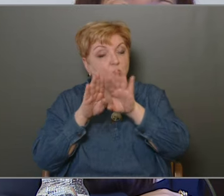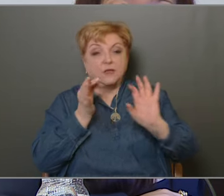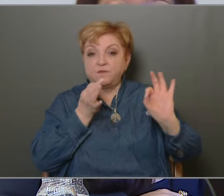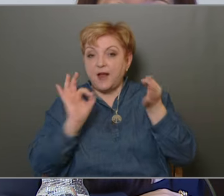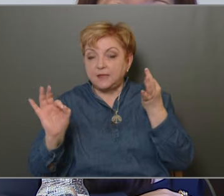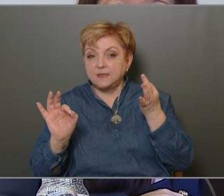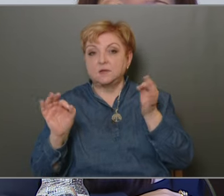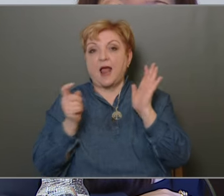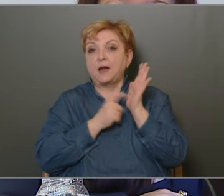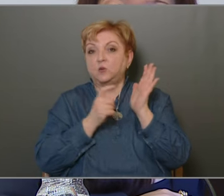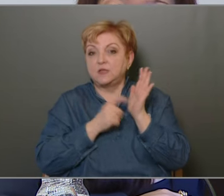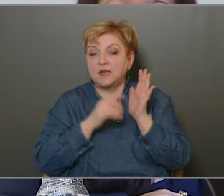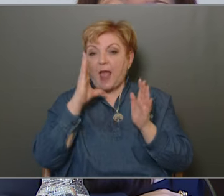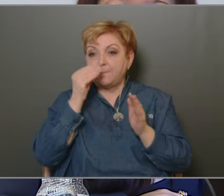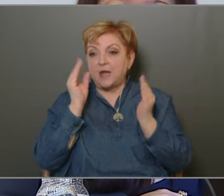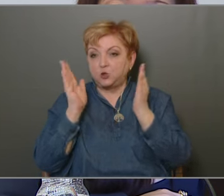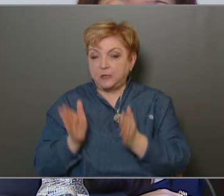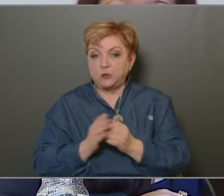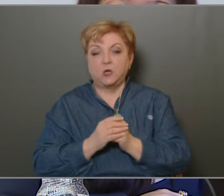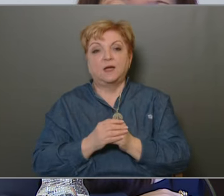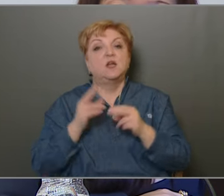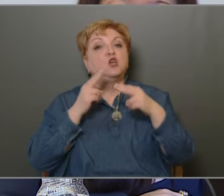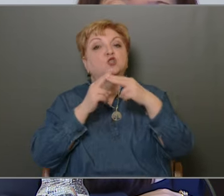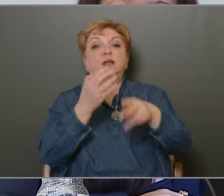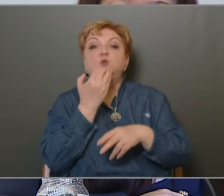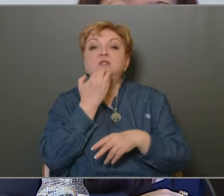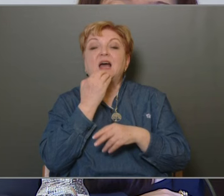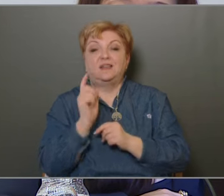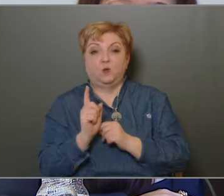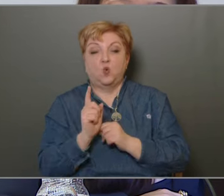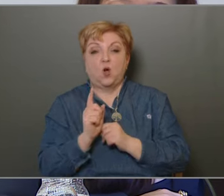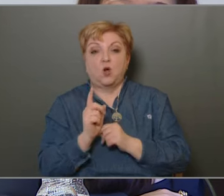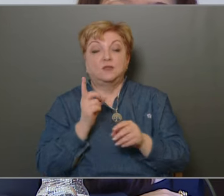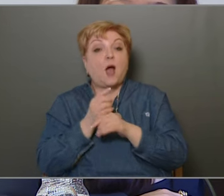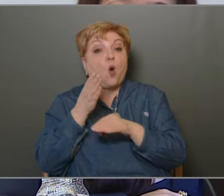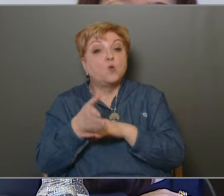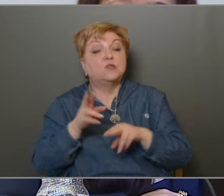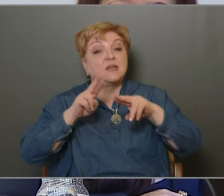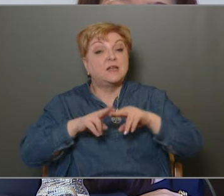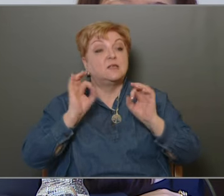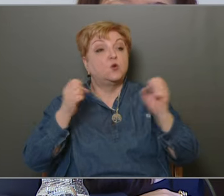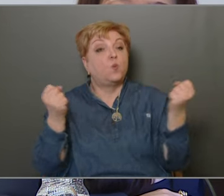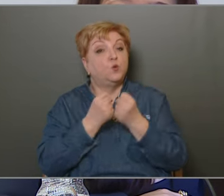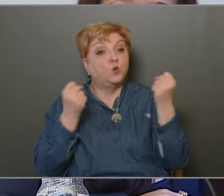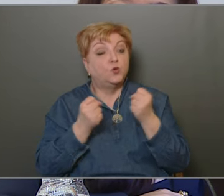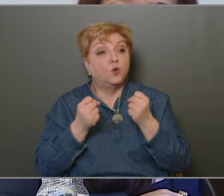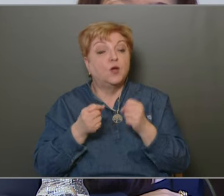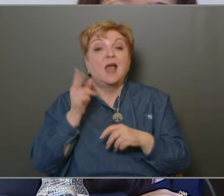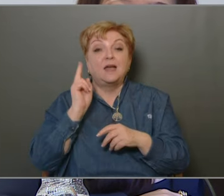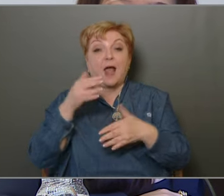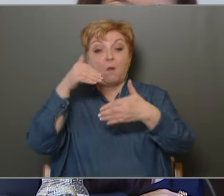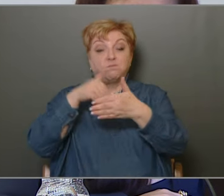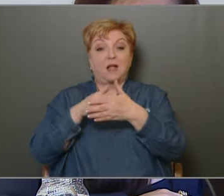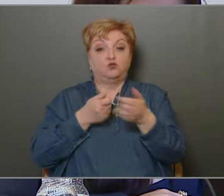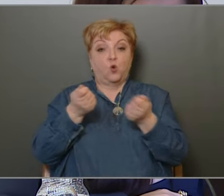felkészültek, elkötelezettek, emberségesek és segítő szándékúak. De ahhoz, hogy egy rendszer jól tudjon működni, ahhoz bizony kellenek